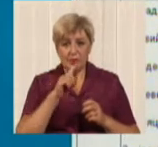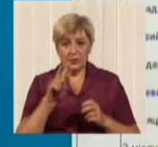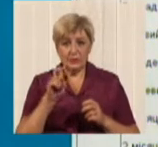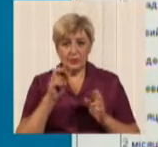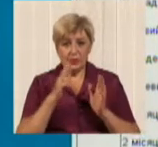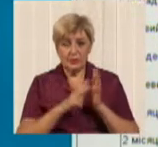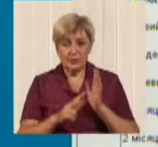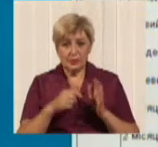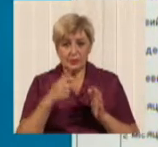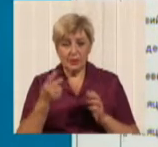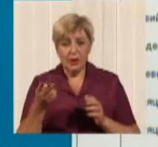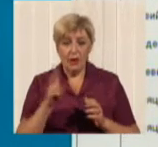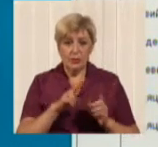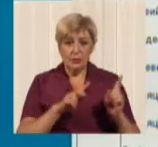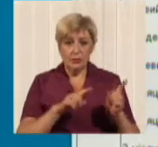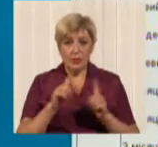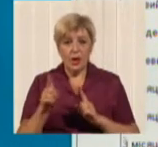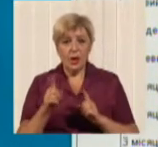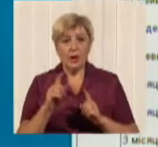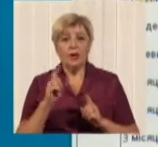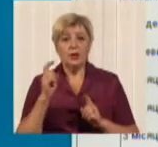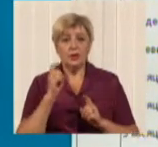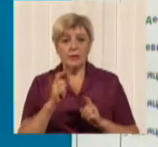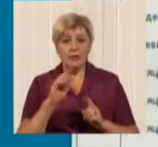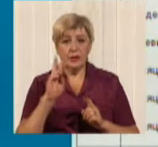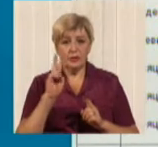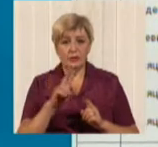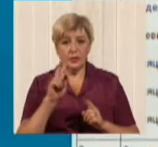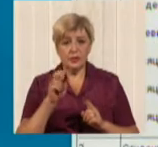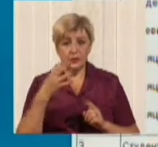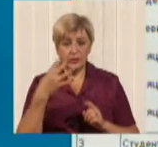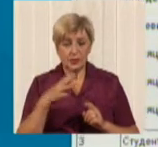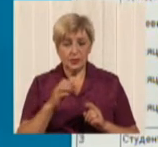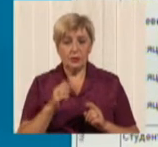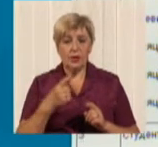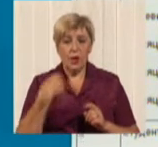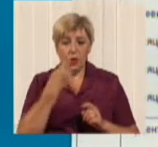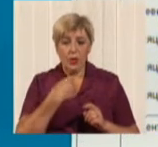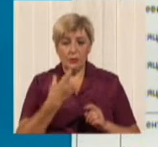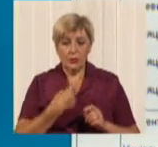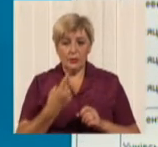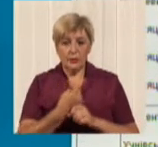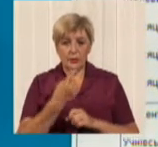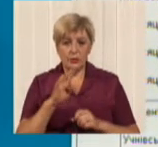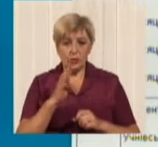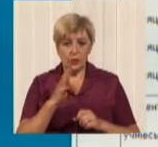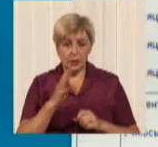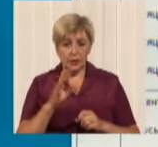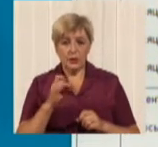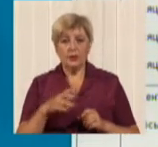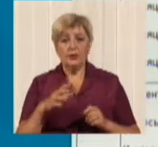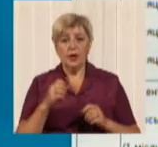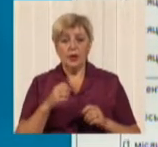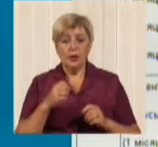гривень, двома видами транспорту 340 гривень Громадянський разовий 4 гривні, одноденний двома видами транспорту